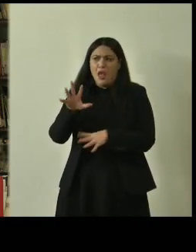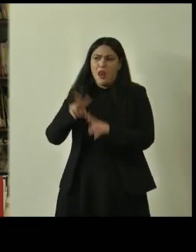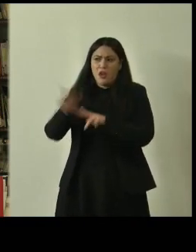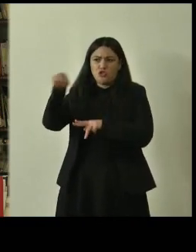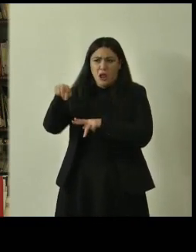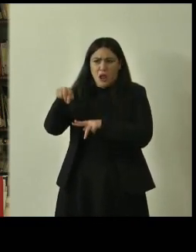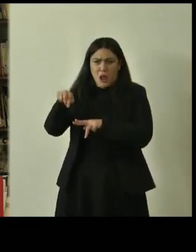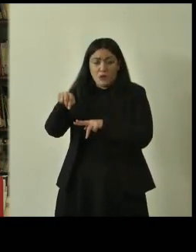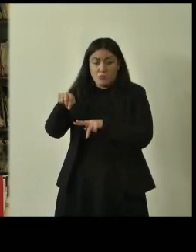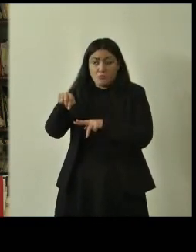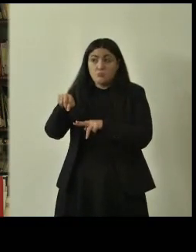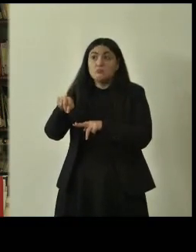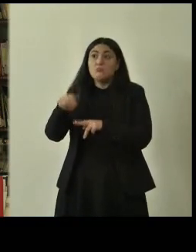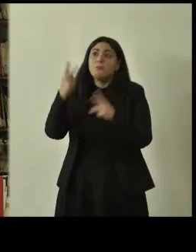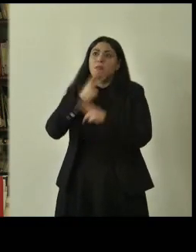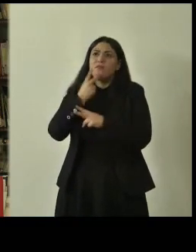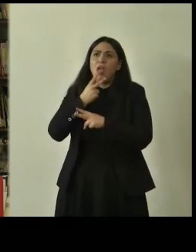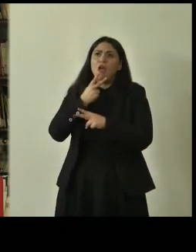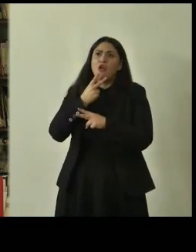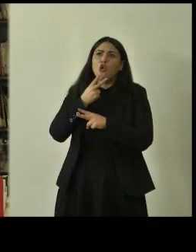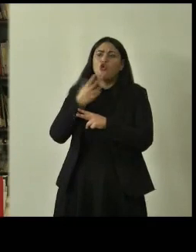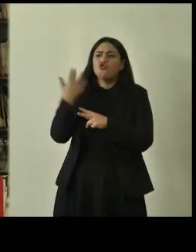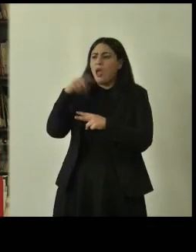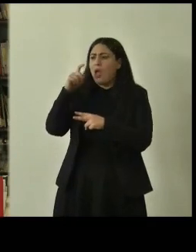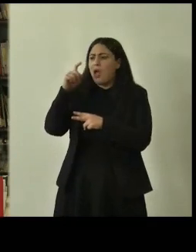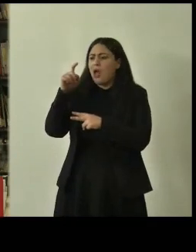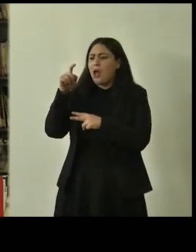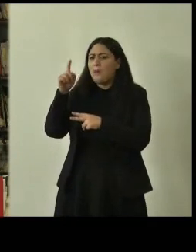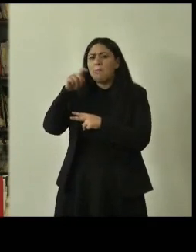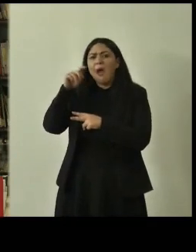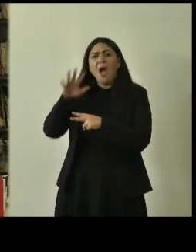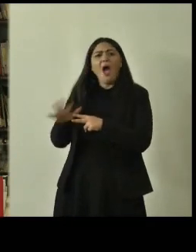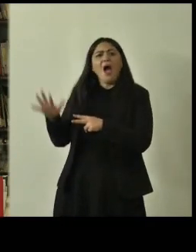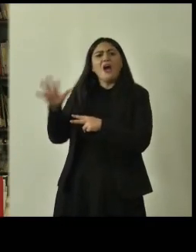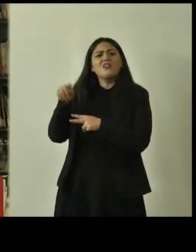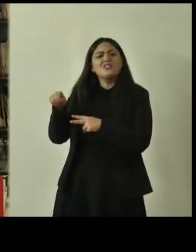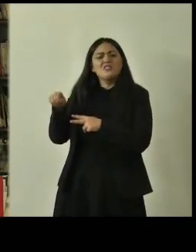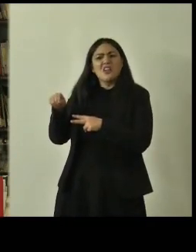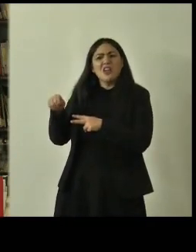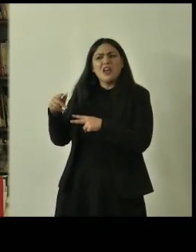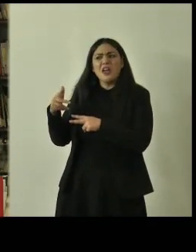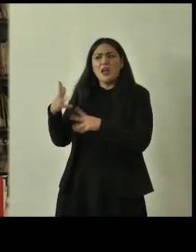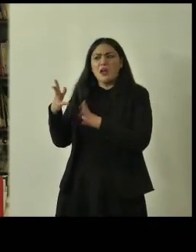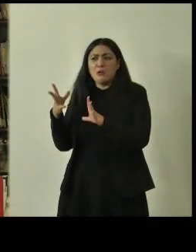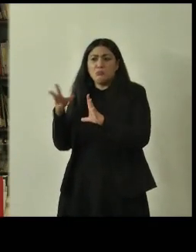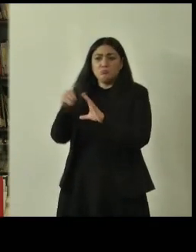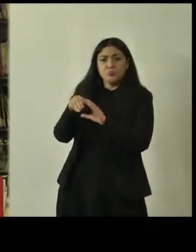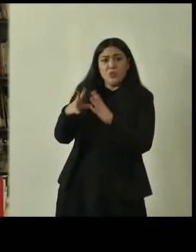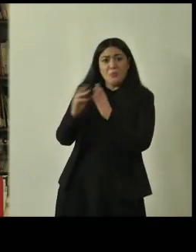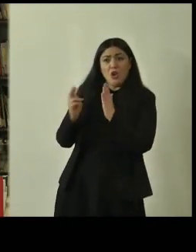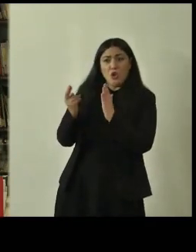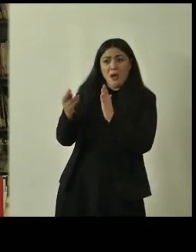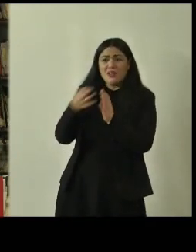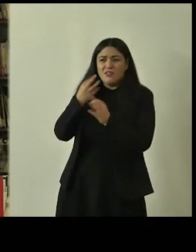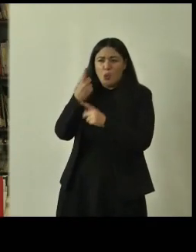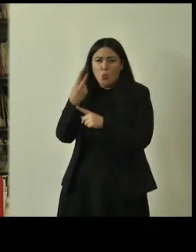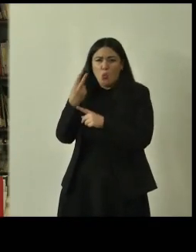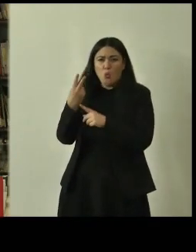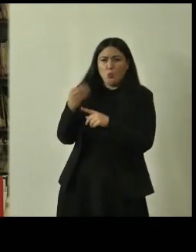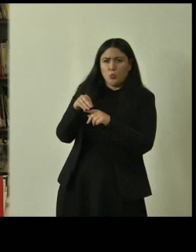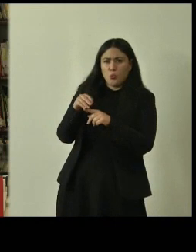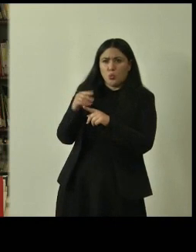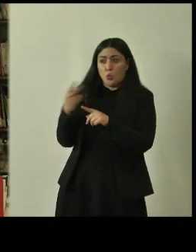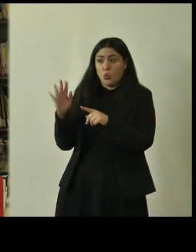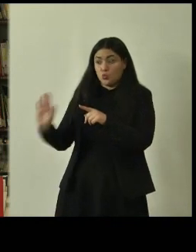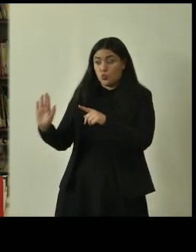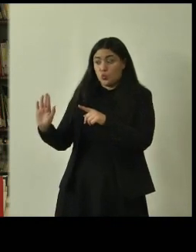adesso è arrivato sono arrivati due comuni dalle marche che si sono sferiti in Emilia Romagna quindi uno o due alberi monumentali che hanno loro